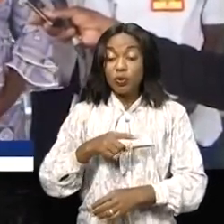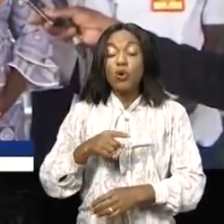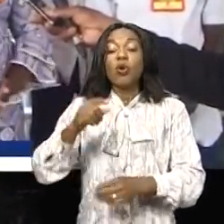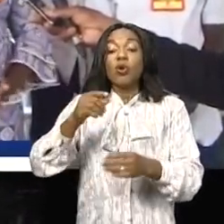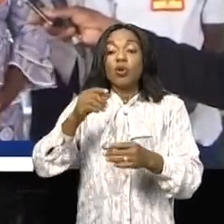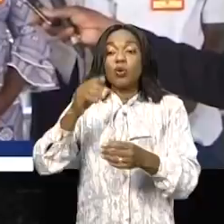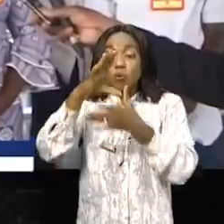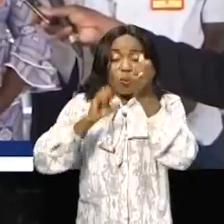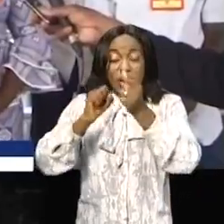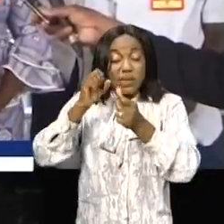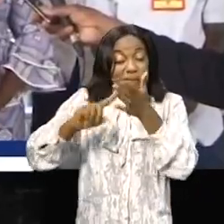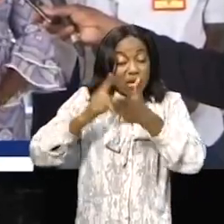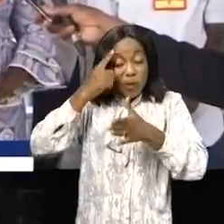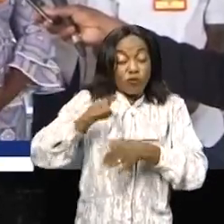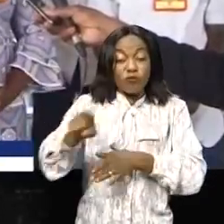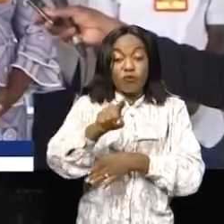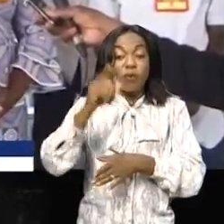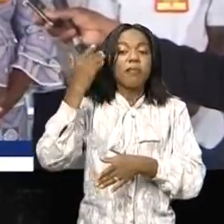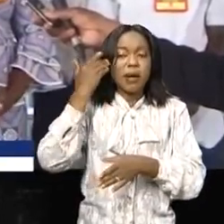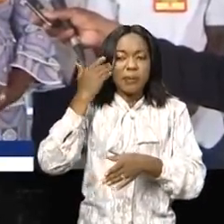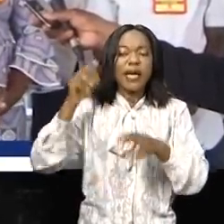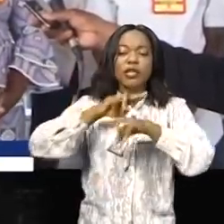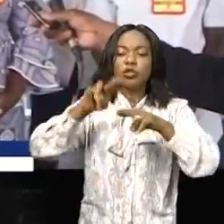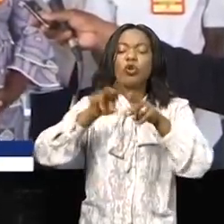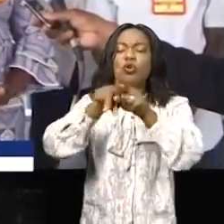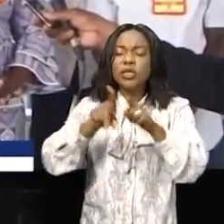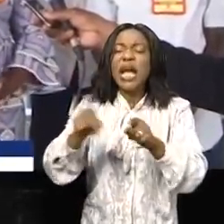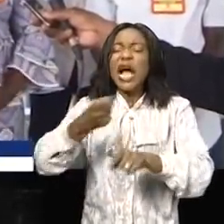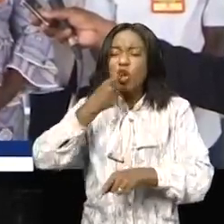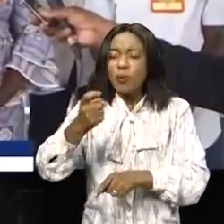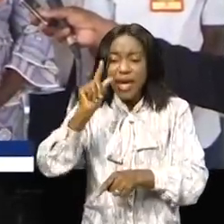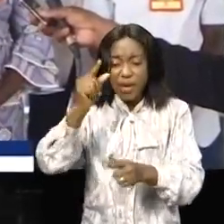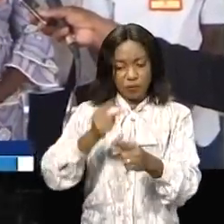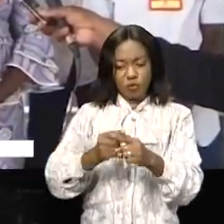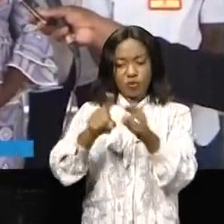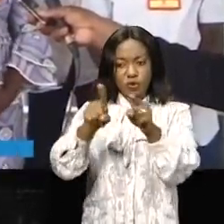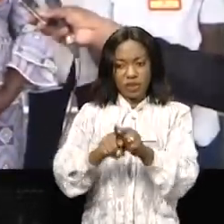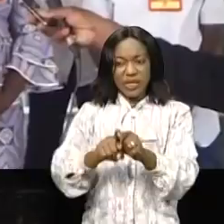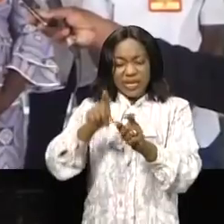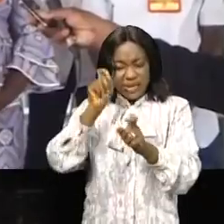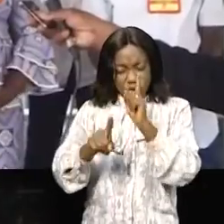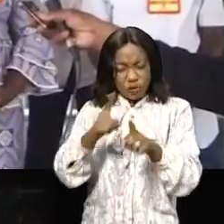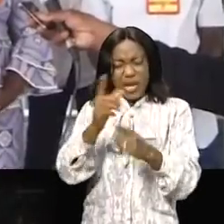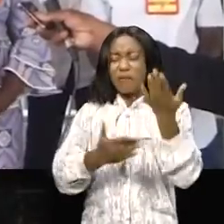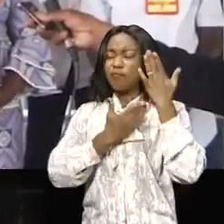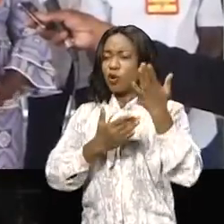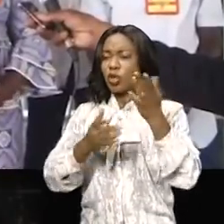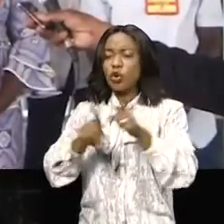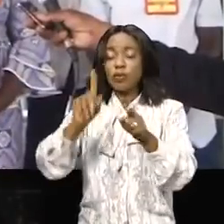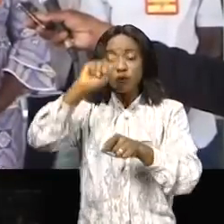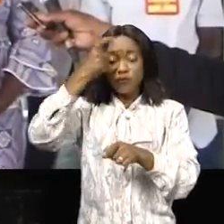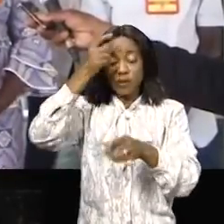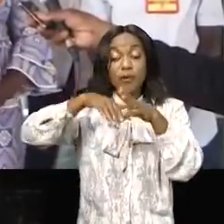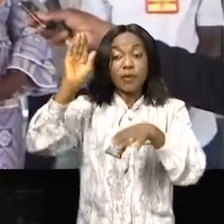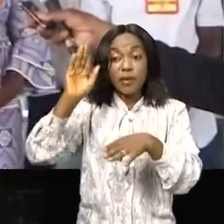attaquer le père de la nation et que nous voulons qu'il fasse de cette question une priorité comme le gouvernement est déjà